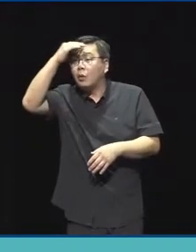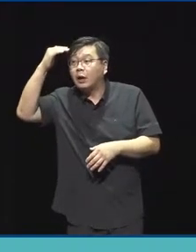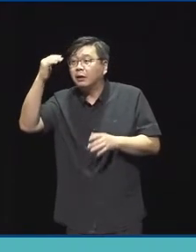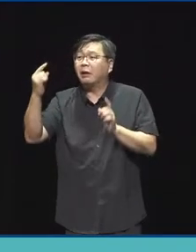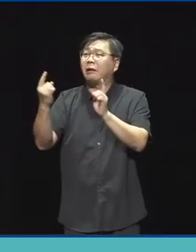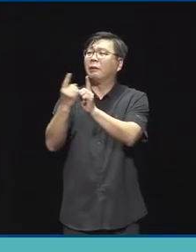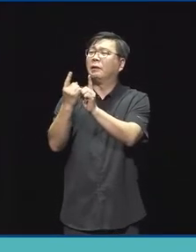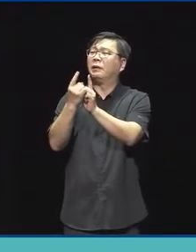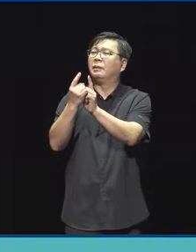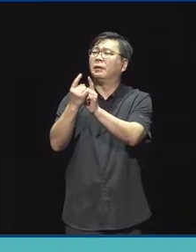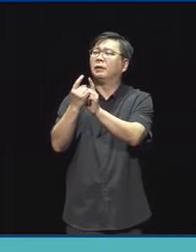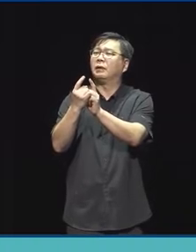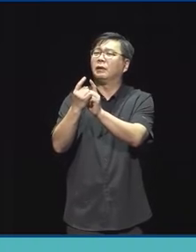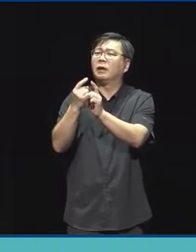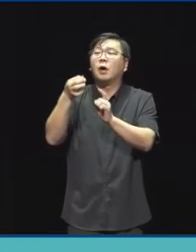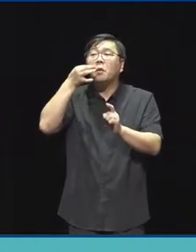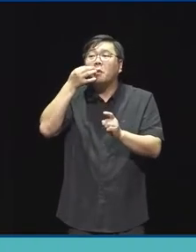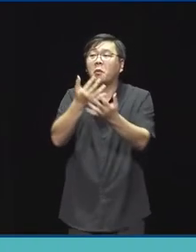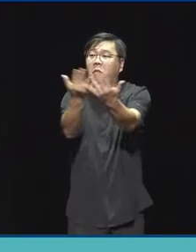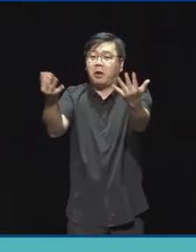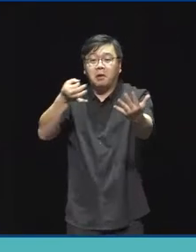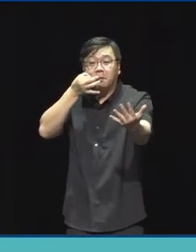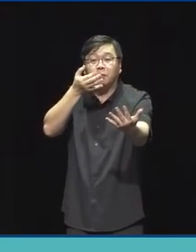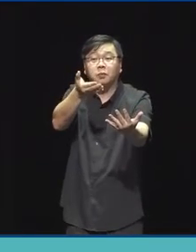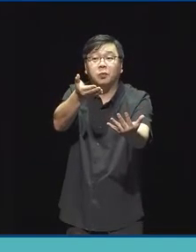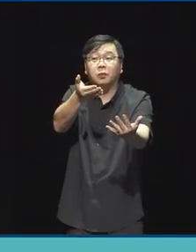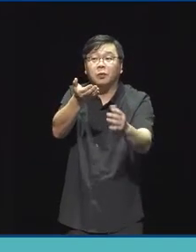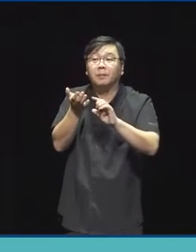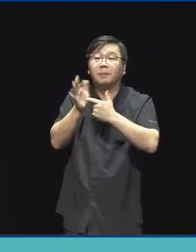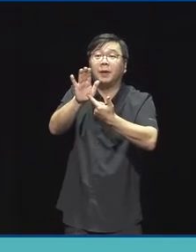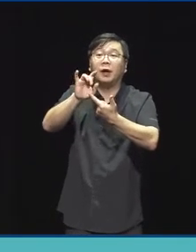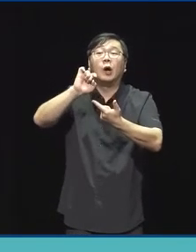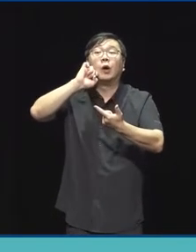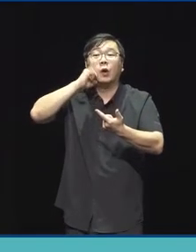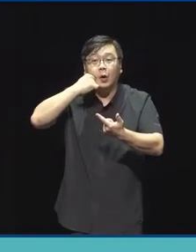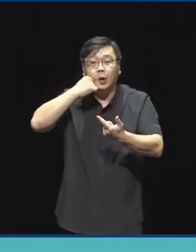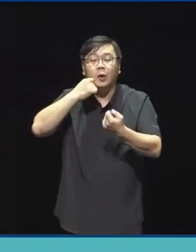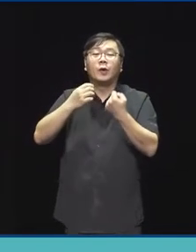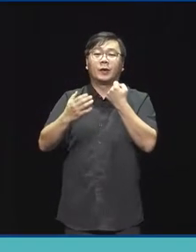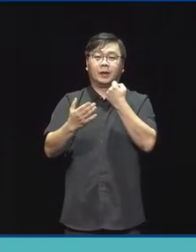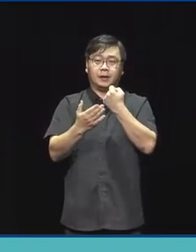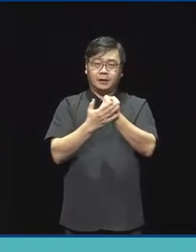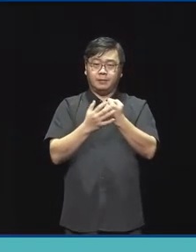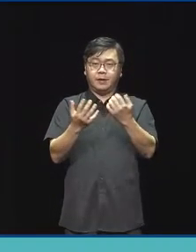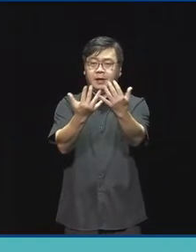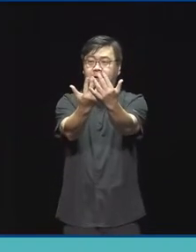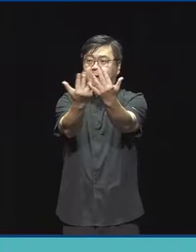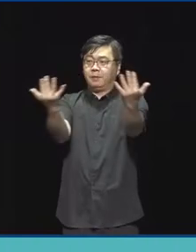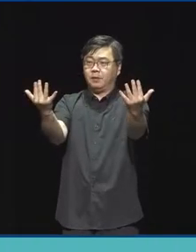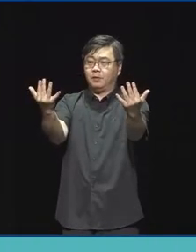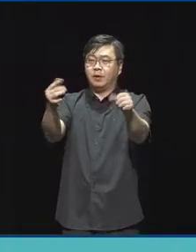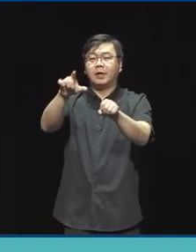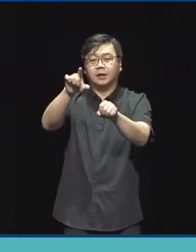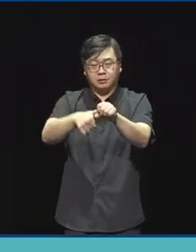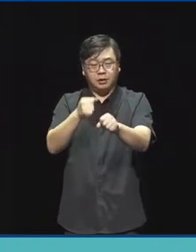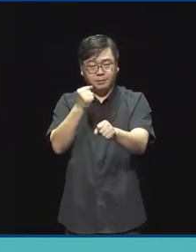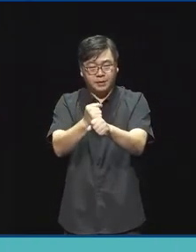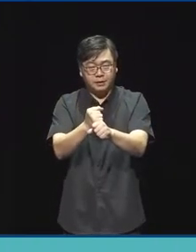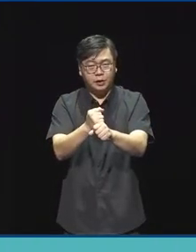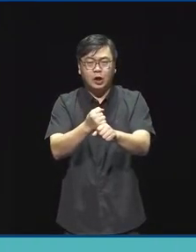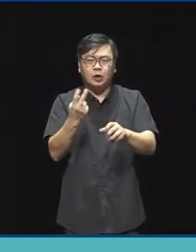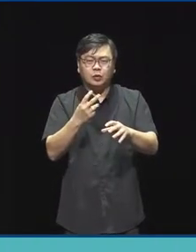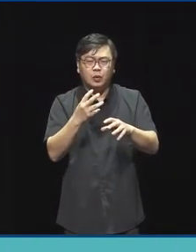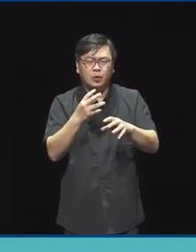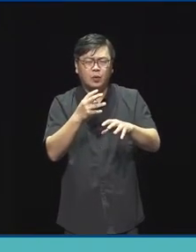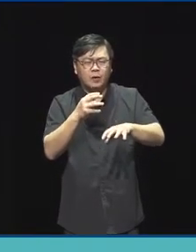제한적이다 보니 이러한 예술들이 활성화되기 어려운 부분이 있어서 이런 좀 더 많은 관객과 만나고 작품을 완성도를 높이고자 하는